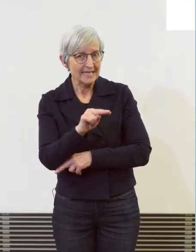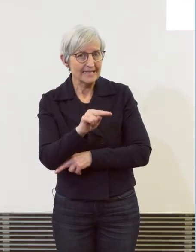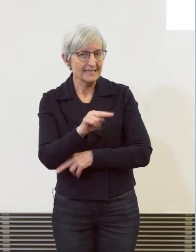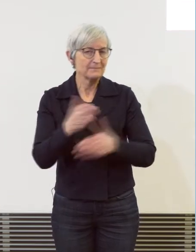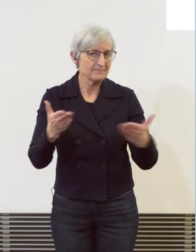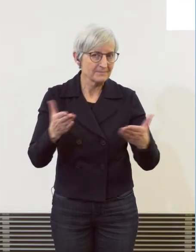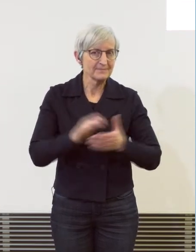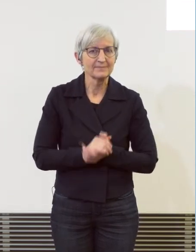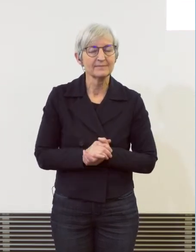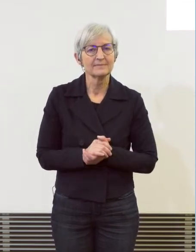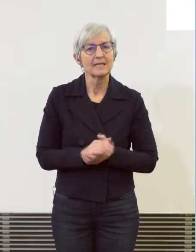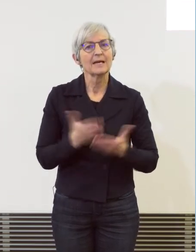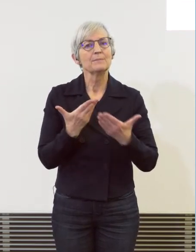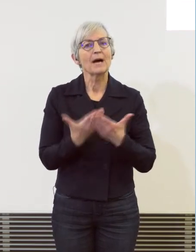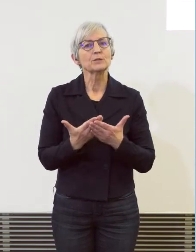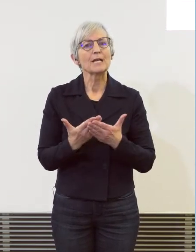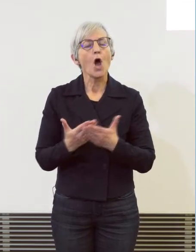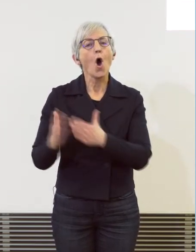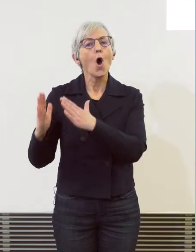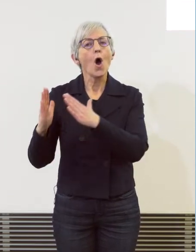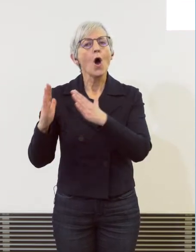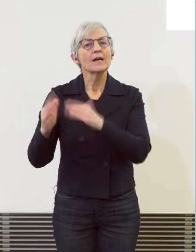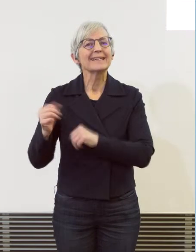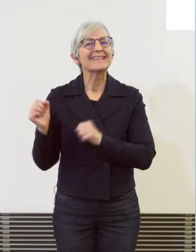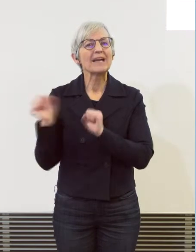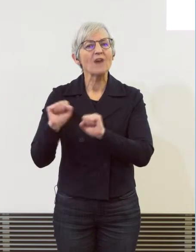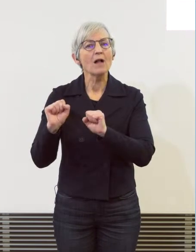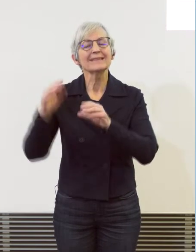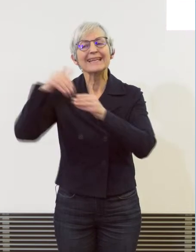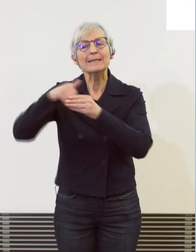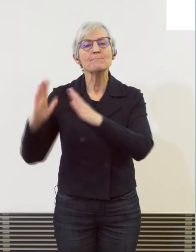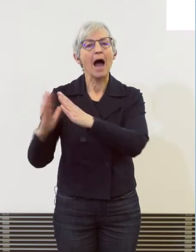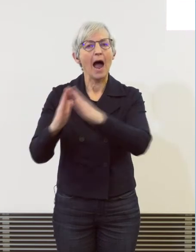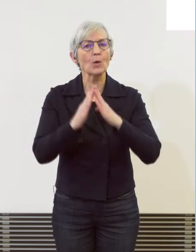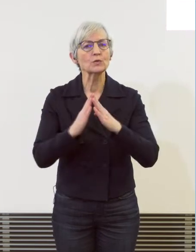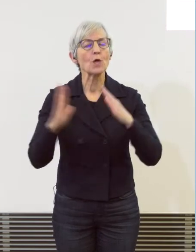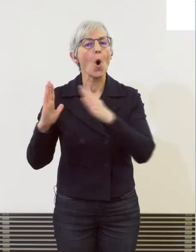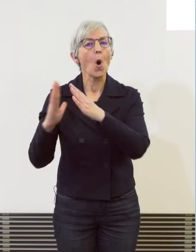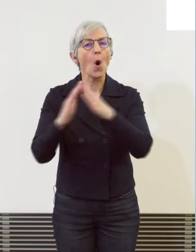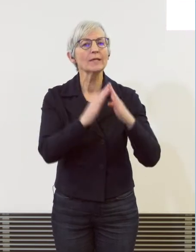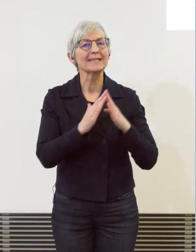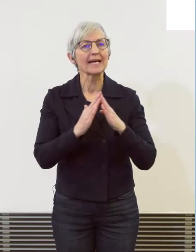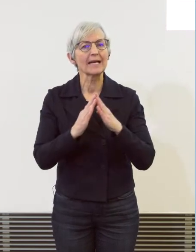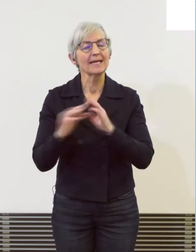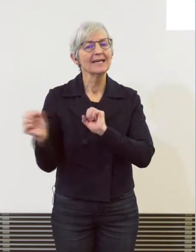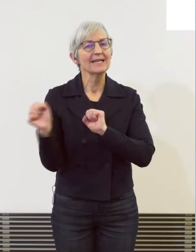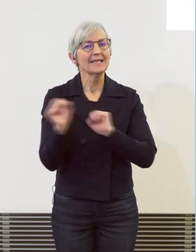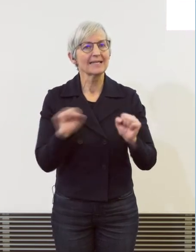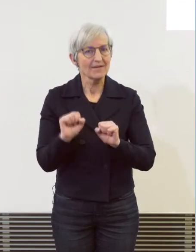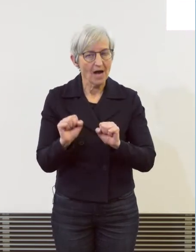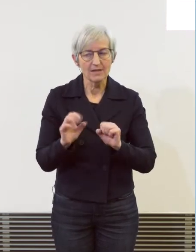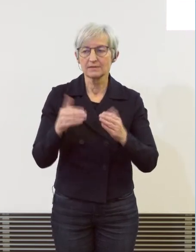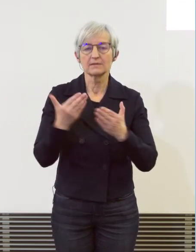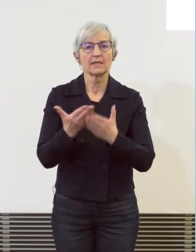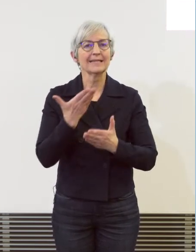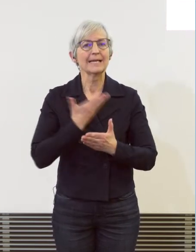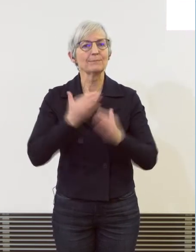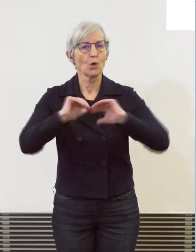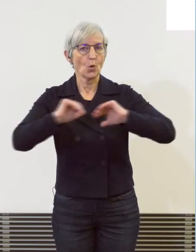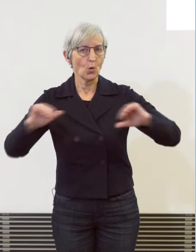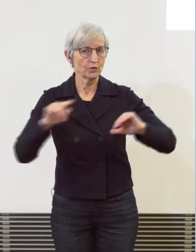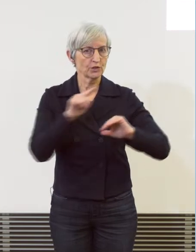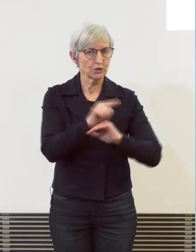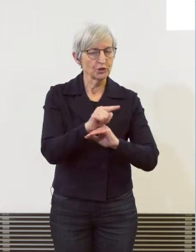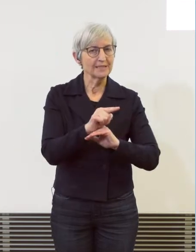Wir unterscheiden zwischen häuslicher Gewalt, wo nachher ein Strafverfahren stattfindet, und familiäre